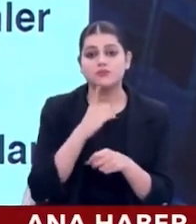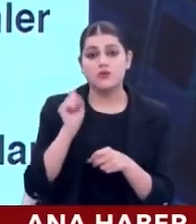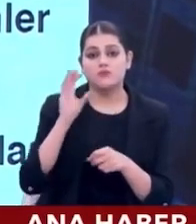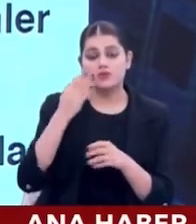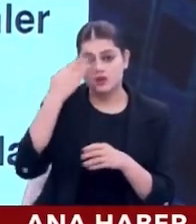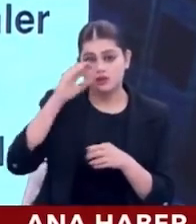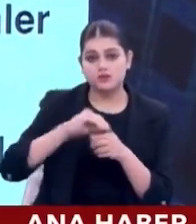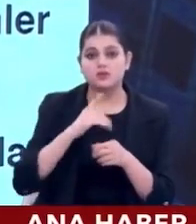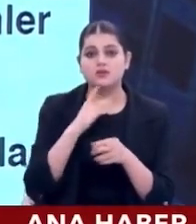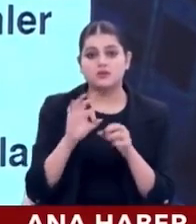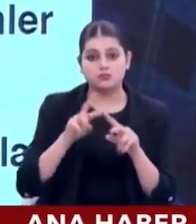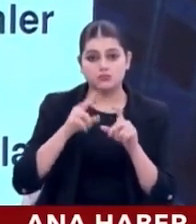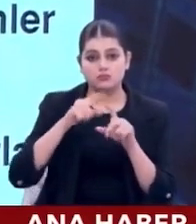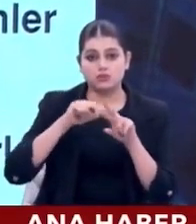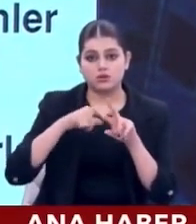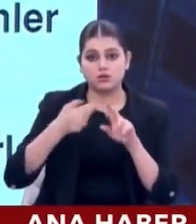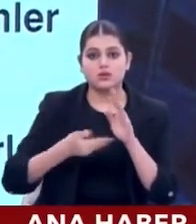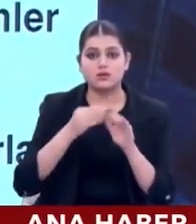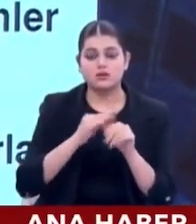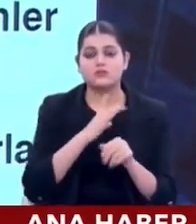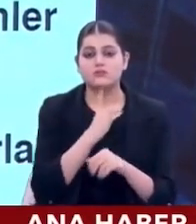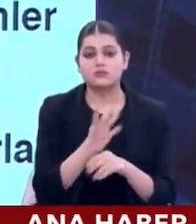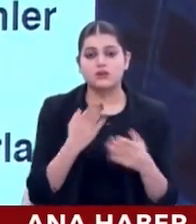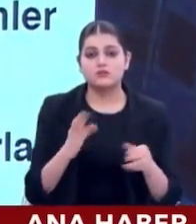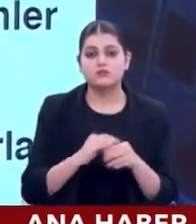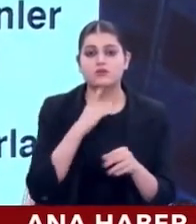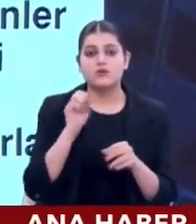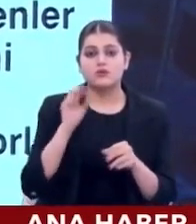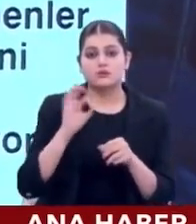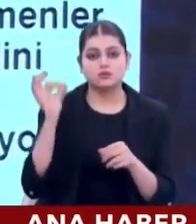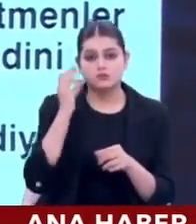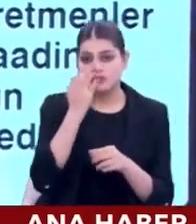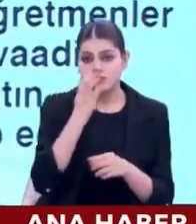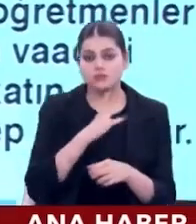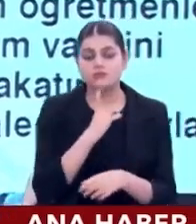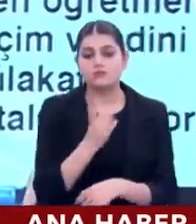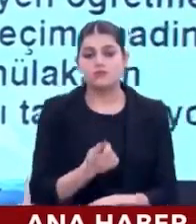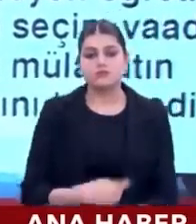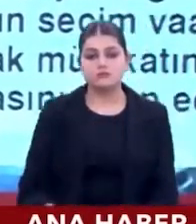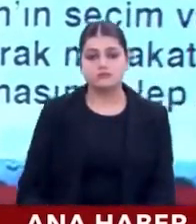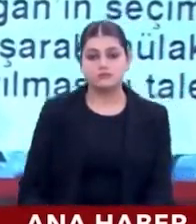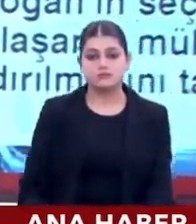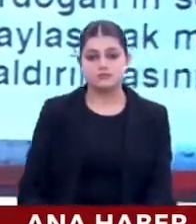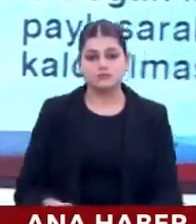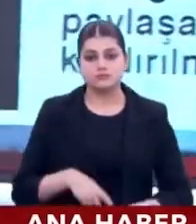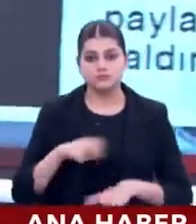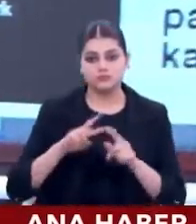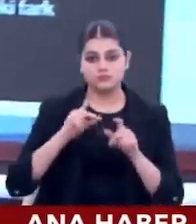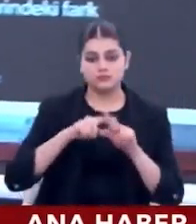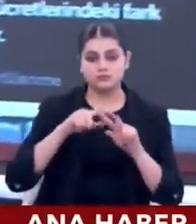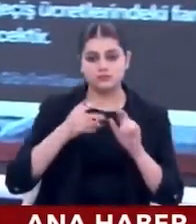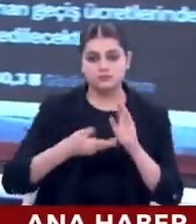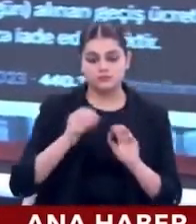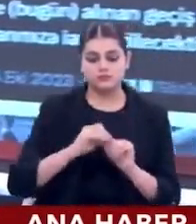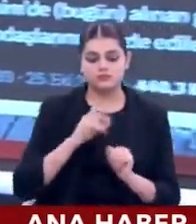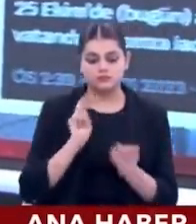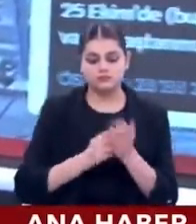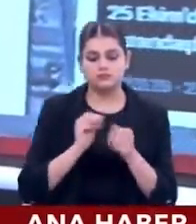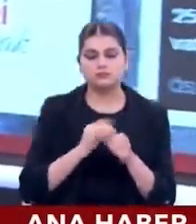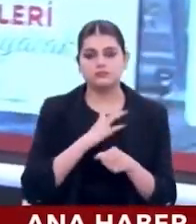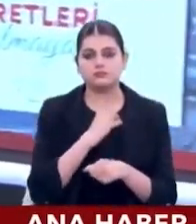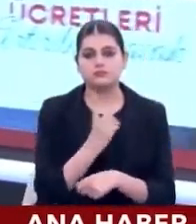adayları. E artık mülakatı kaldırın diyor. Evet öğretmenlerimizi bekliyor olarak mülakatın kaldırılma sözünün yerine